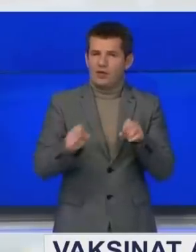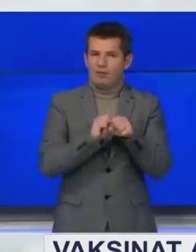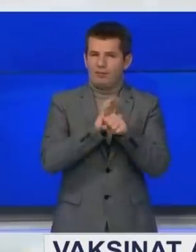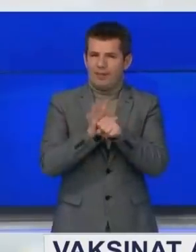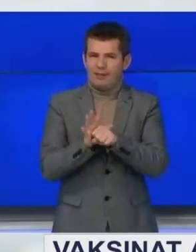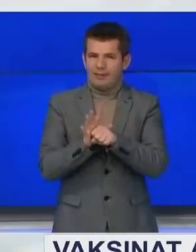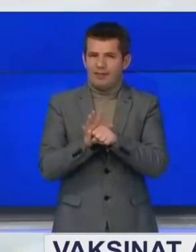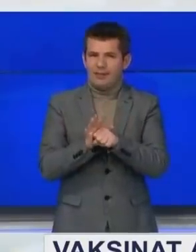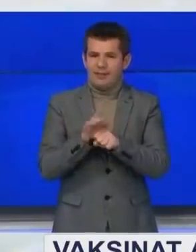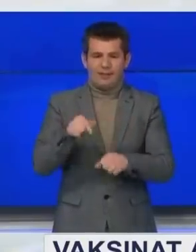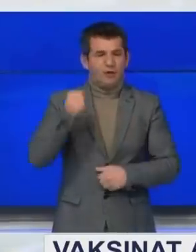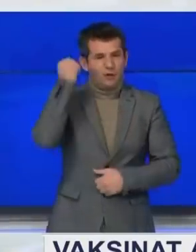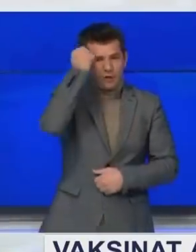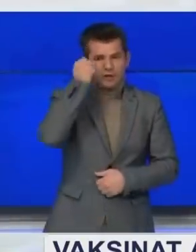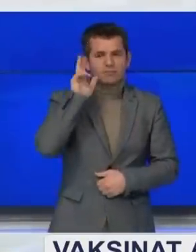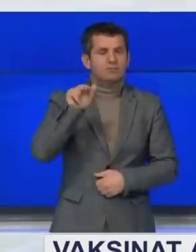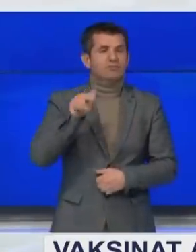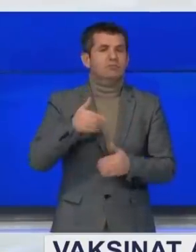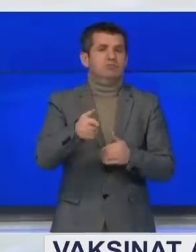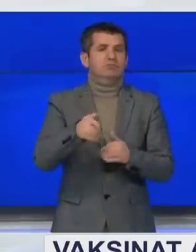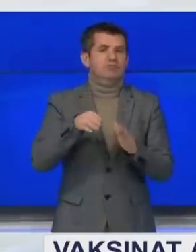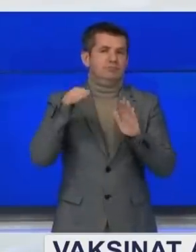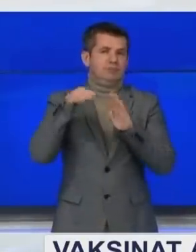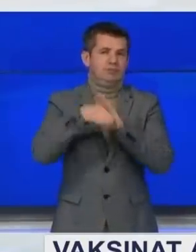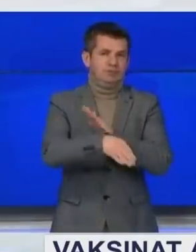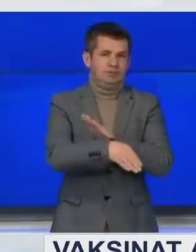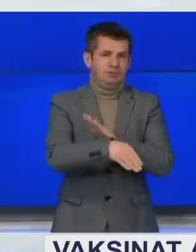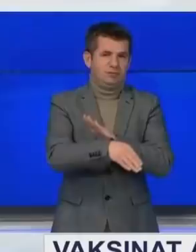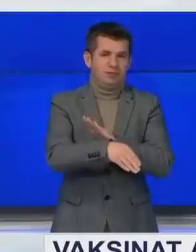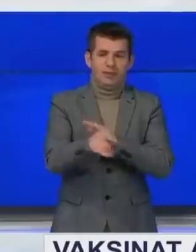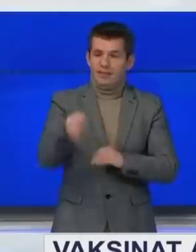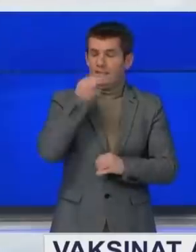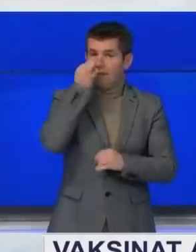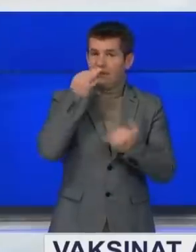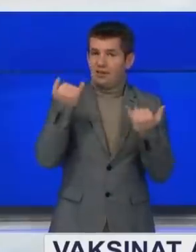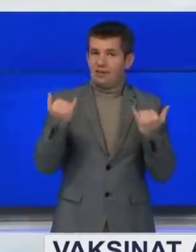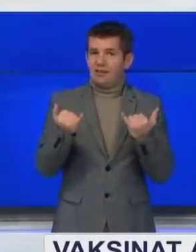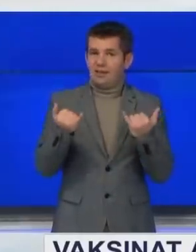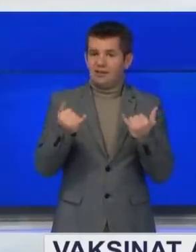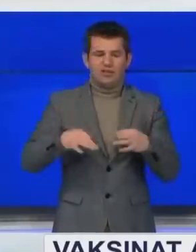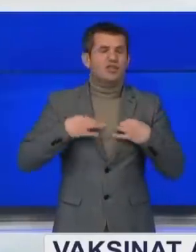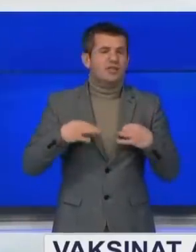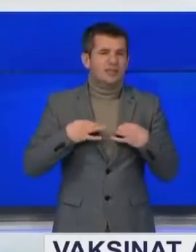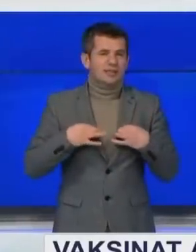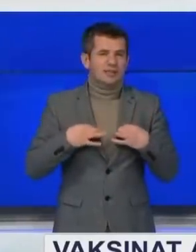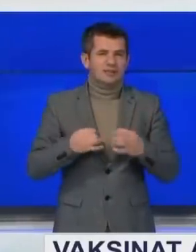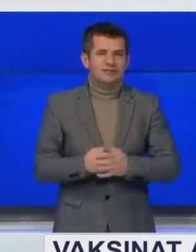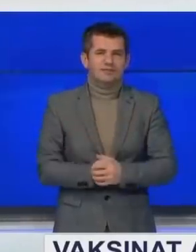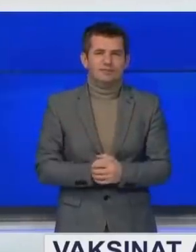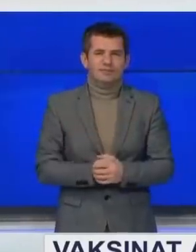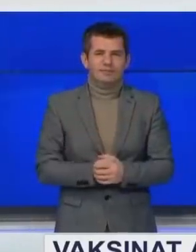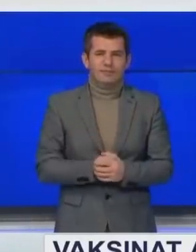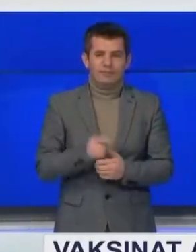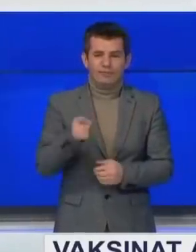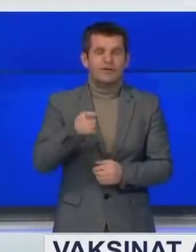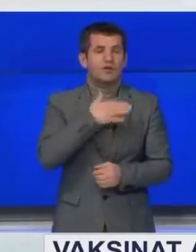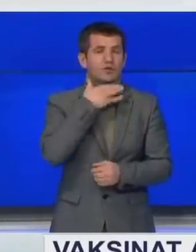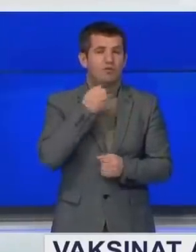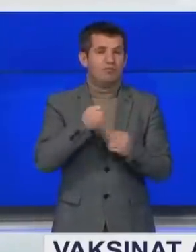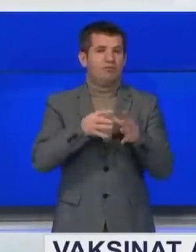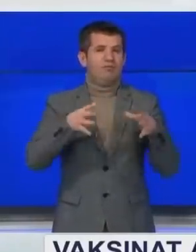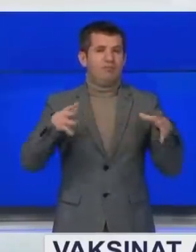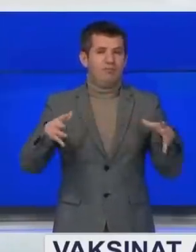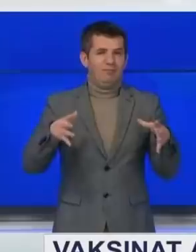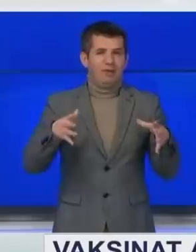përket COVID-19 mund të përketsuhet ditëve në vazhdem. Su përbara lajmërojnë ekspertet e shëndecis në Kosovë. Rritjes në numrit rasteve